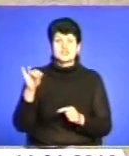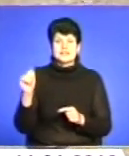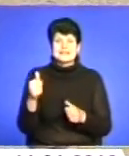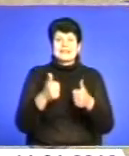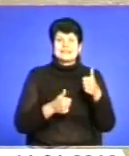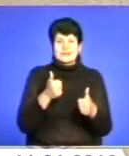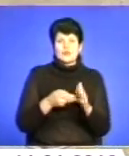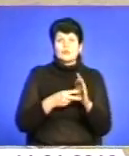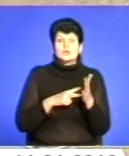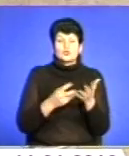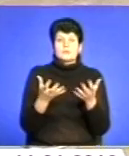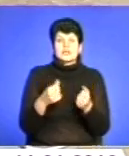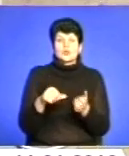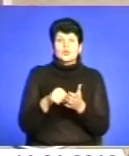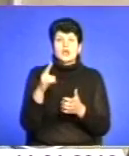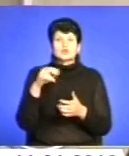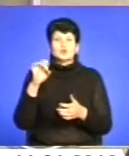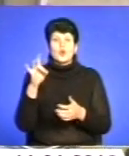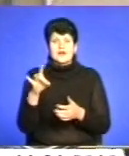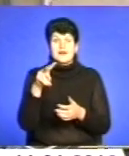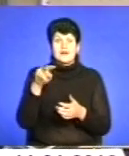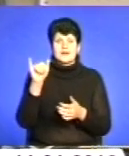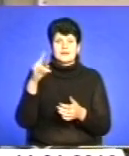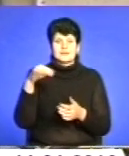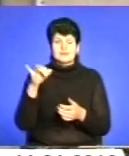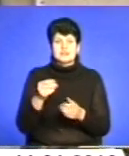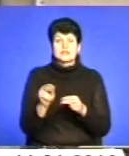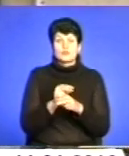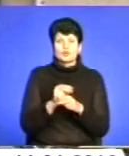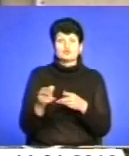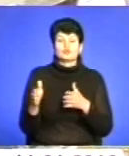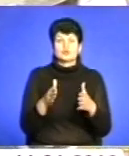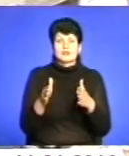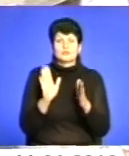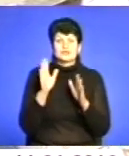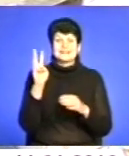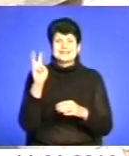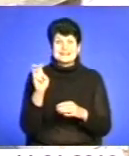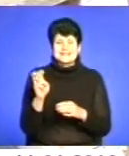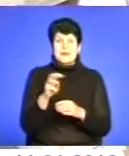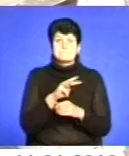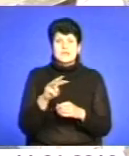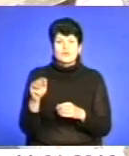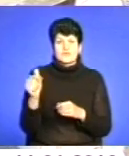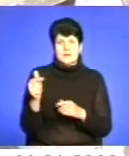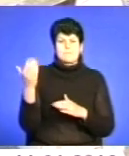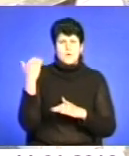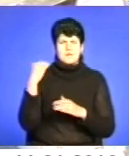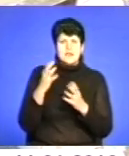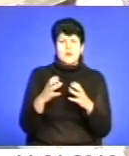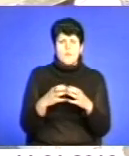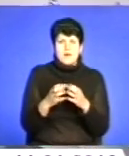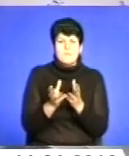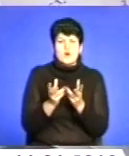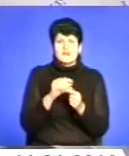якому планує взяти участь дорлідер щодо ремонту доріг, області увідається в 300 мільйонів гривень. Попередня компанія прорахувала усі